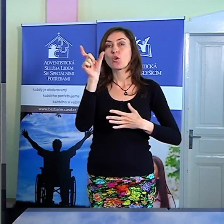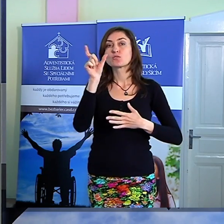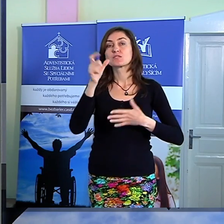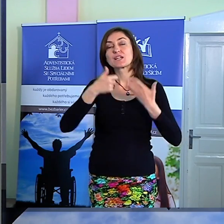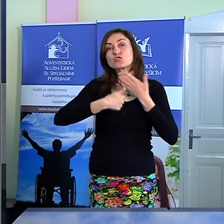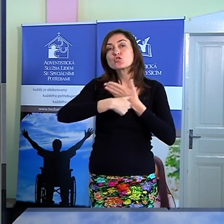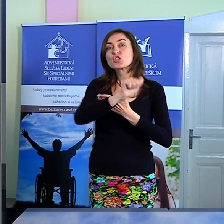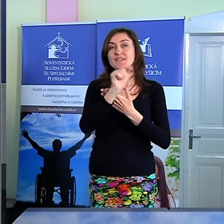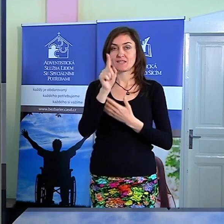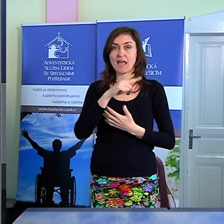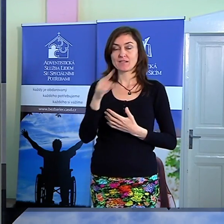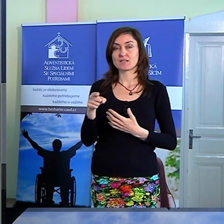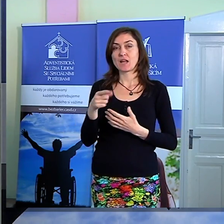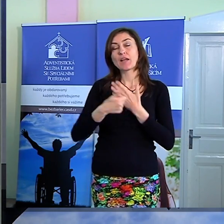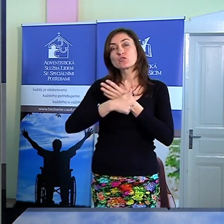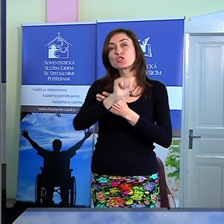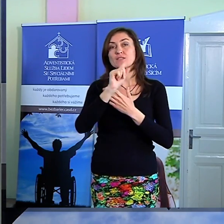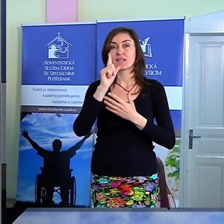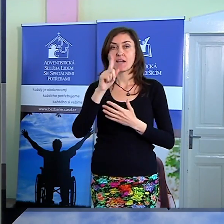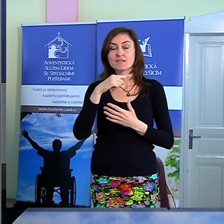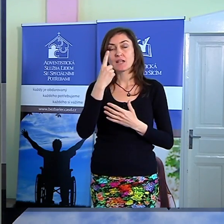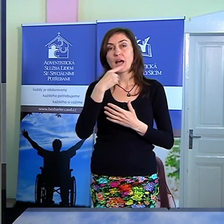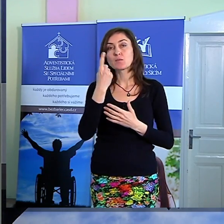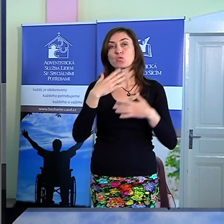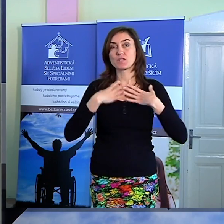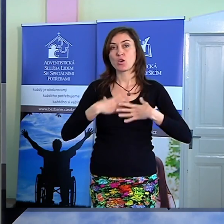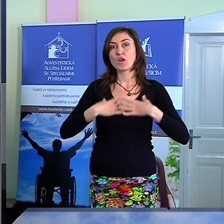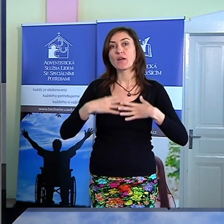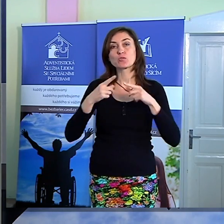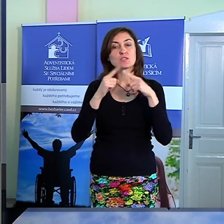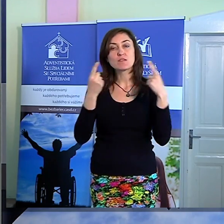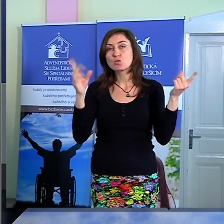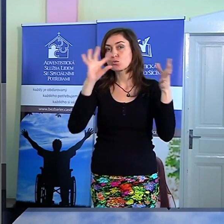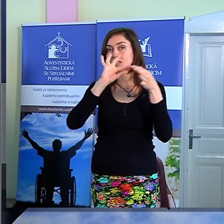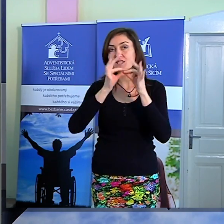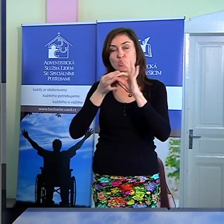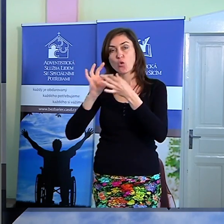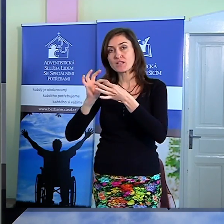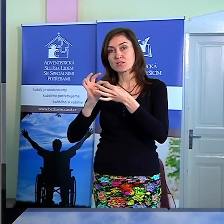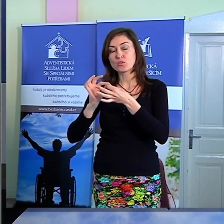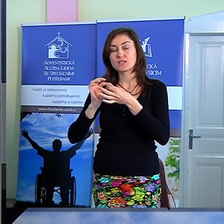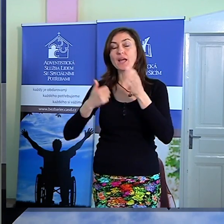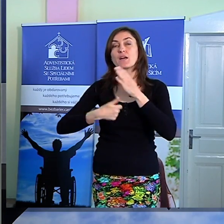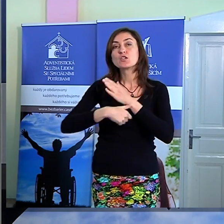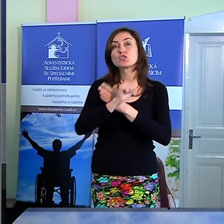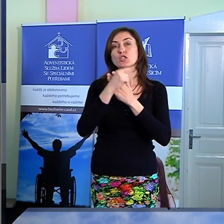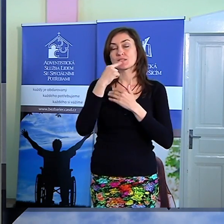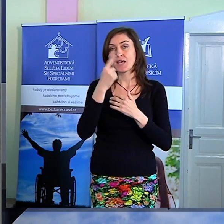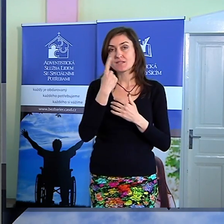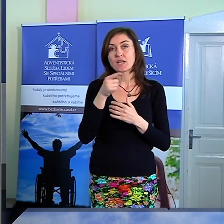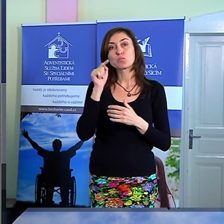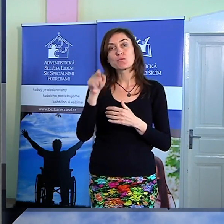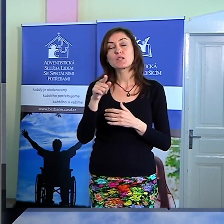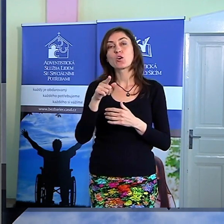Šestnáctkrát apoštol Pavel mluví o radosti v různých souvislostech. Šestnáctkrát hovoří o tom, že život na této